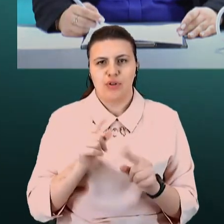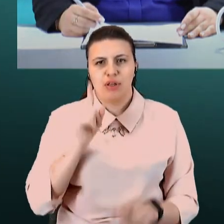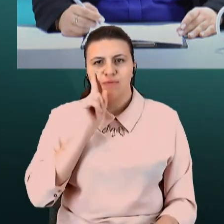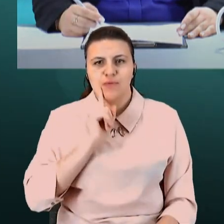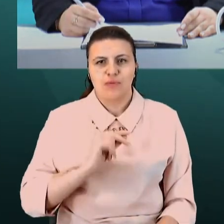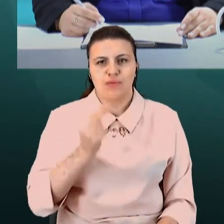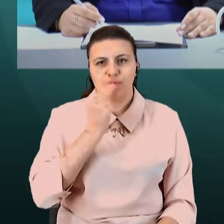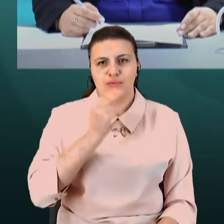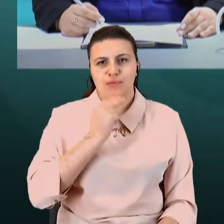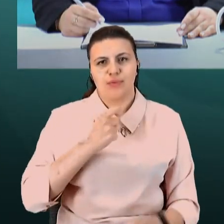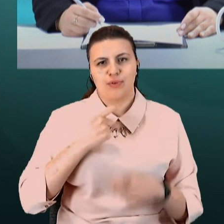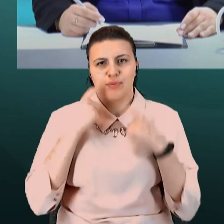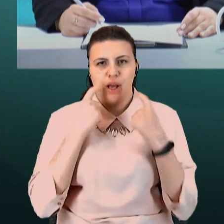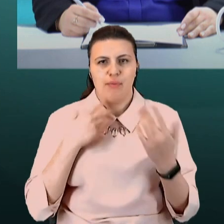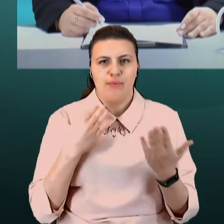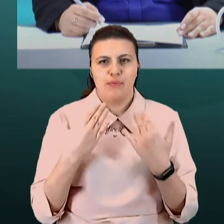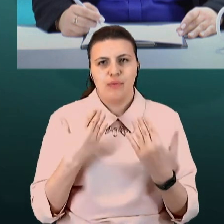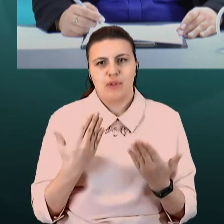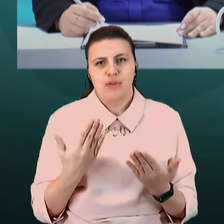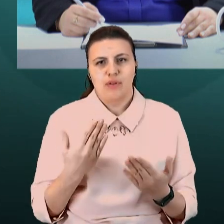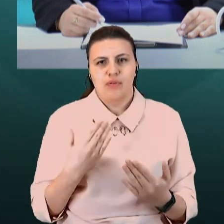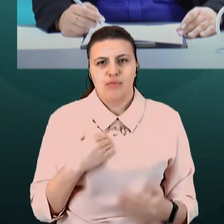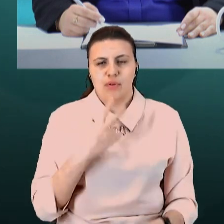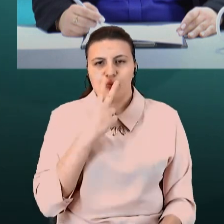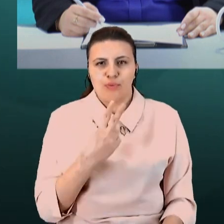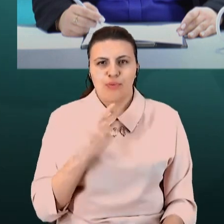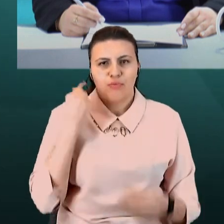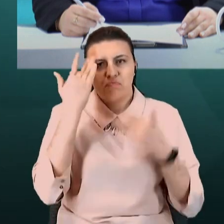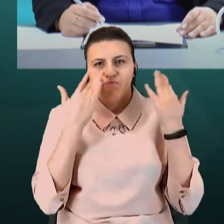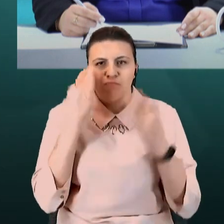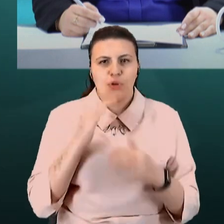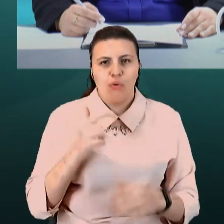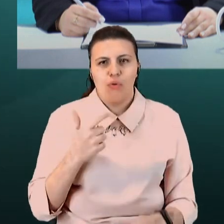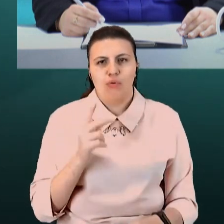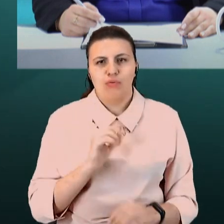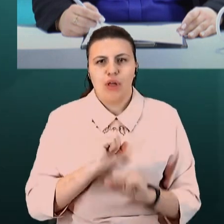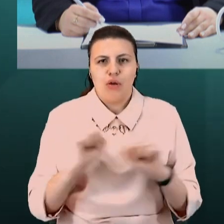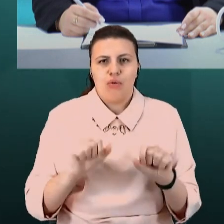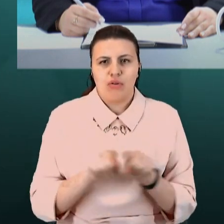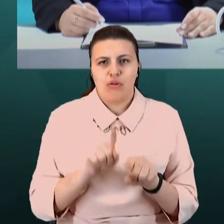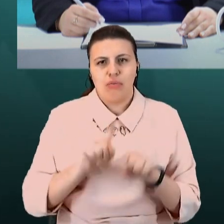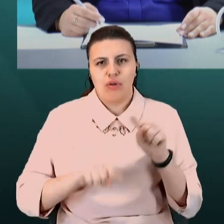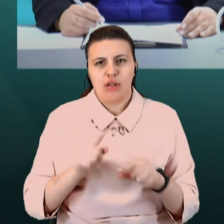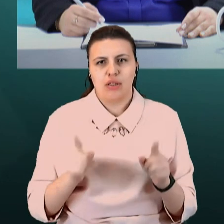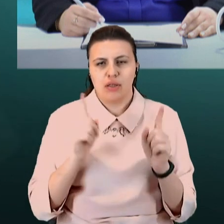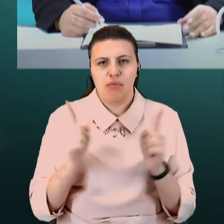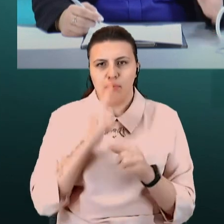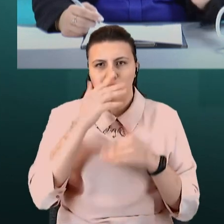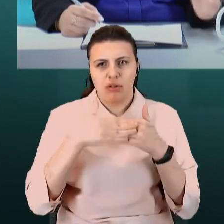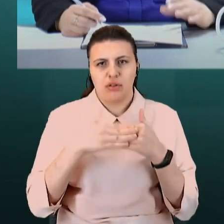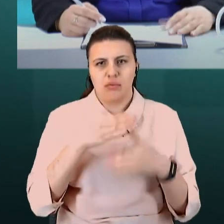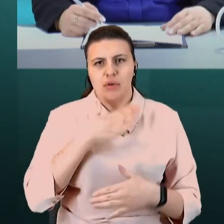поусміхайтеся, поспівчувайте головному герою, посмійтеся разом з ним. Це вас тільки поріднить, зблизить, і ви приємно проведете разом час.